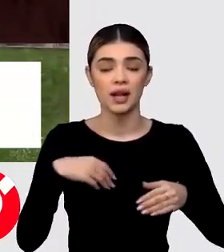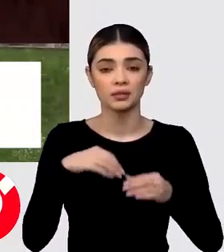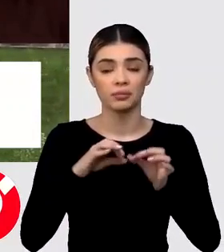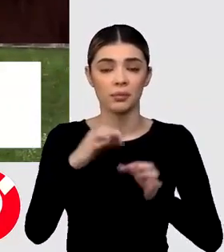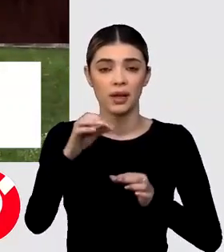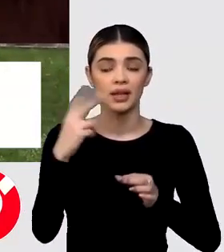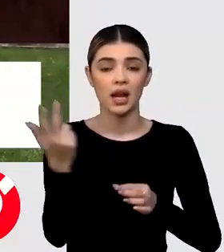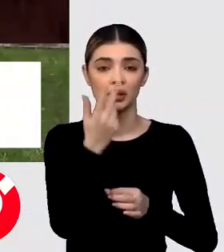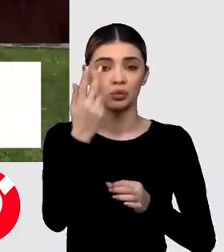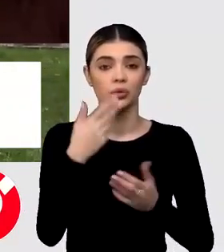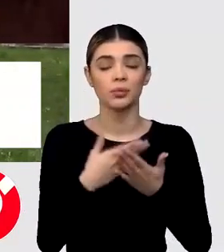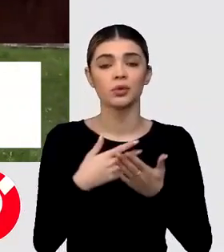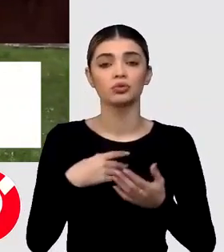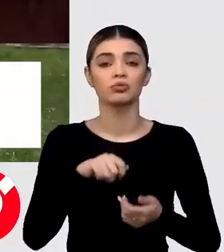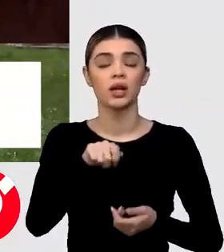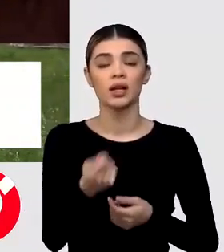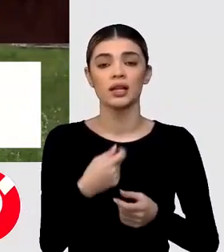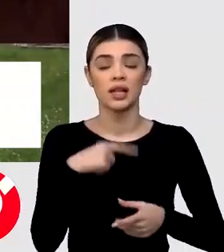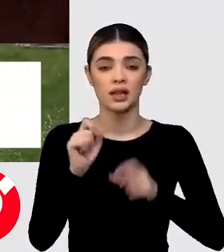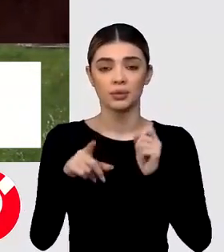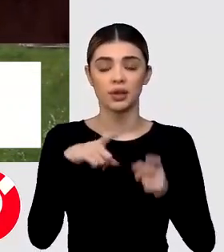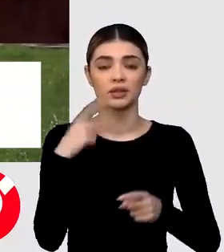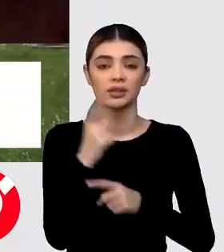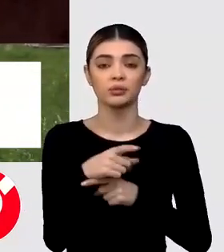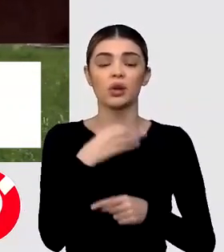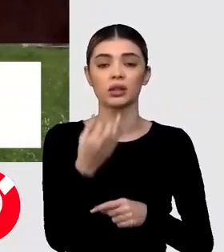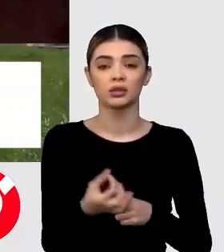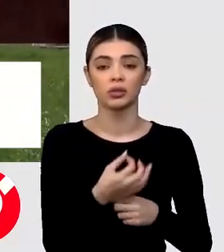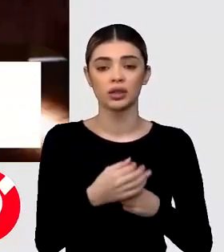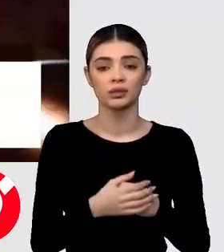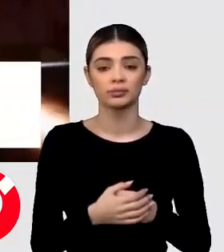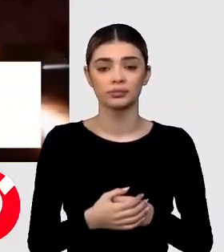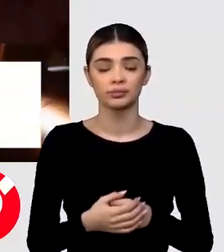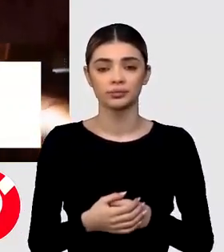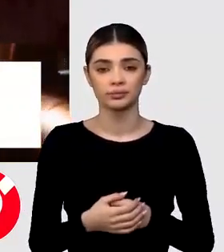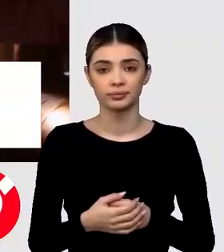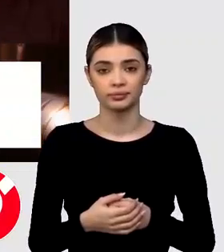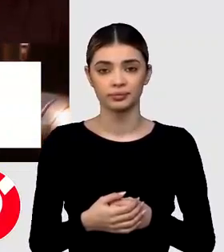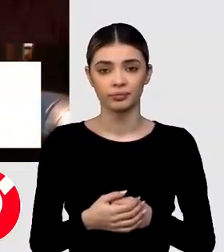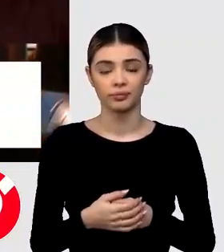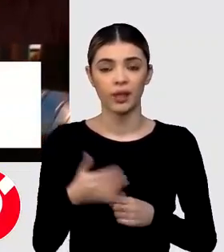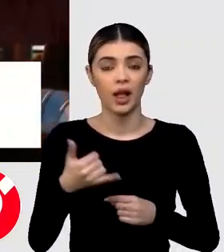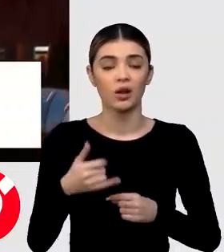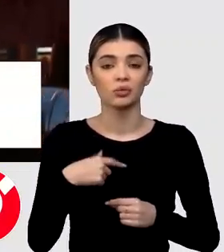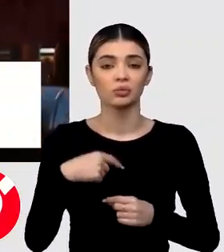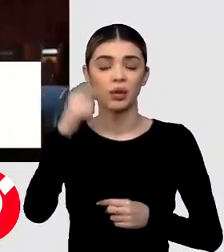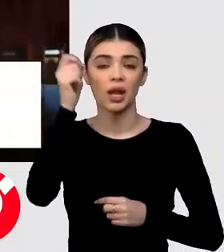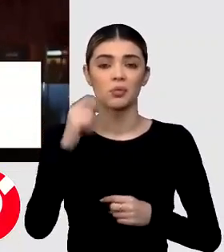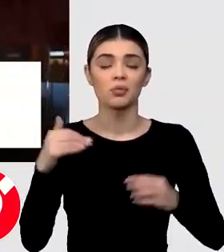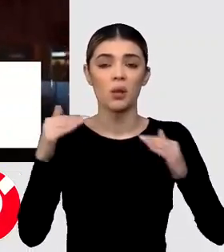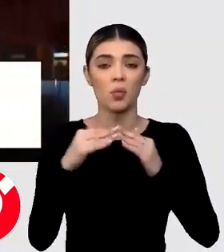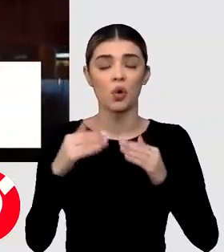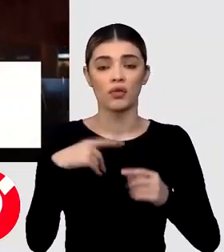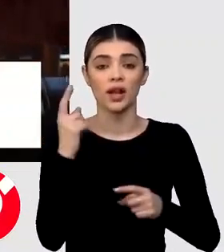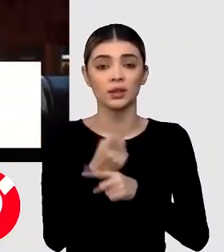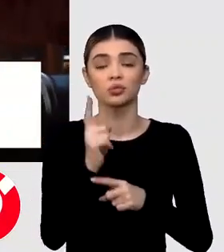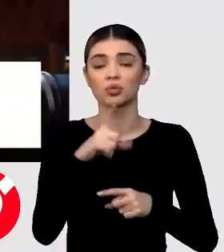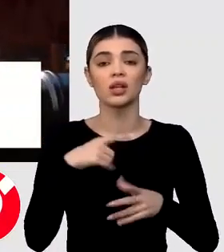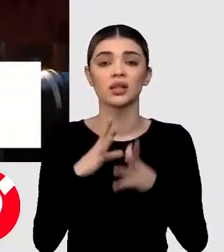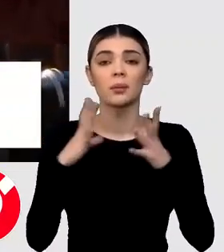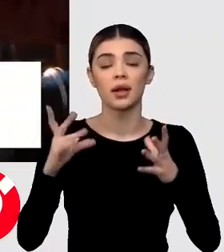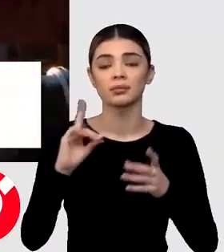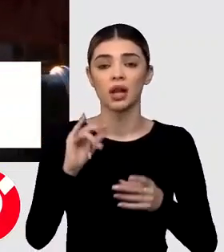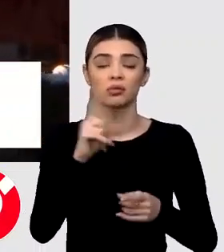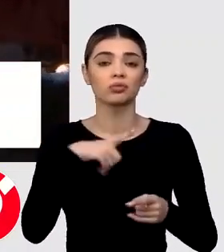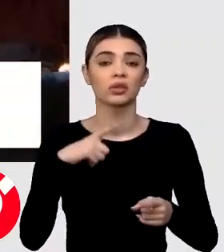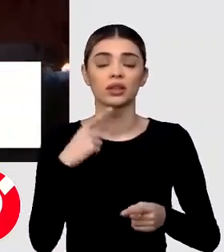cubi de gaze de import trebuie asigurate. Acum, necesarul Republicii Moldova nu este mare, dar, într-adevăr, e nu o